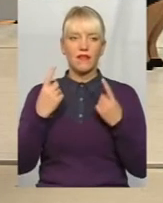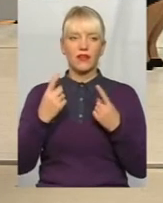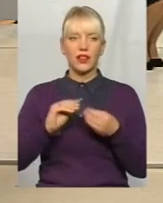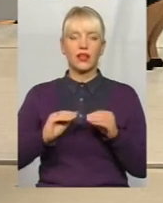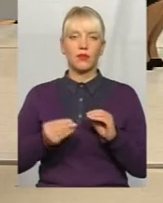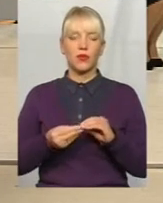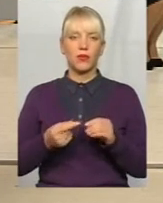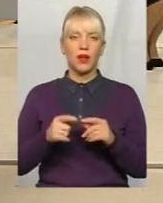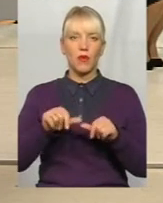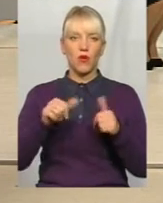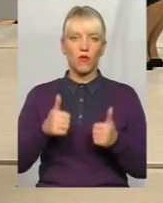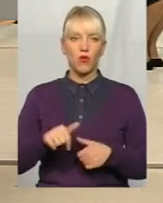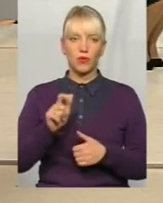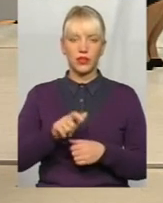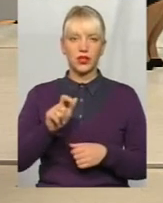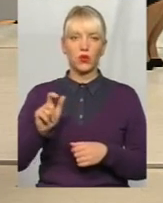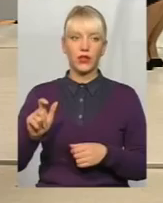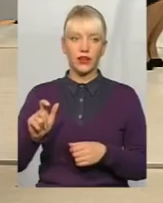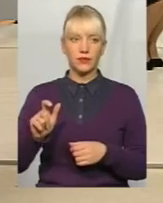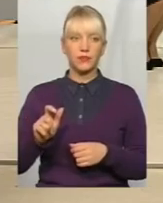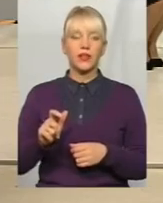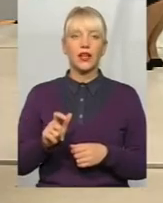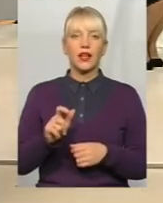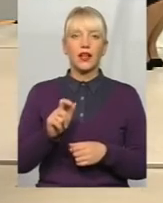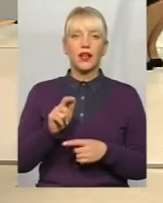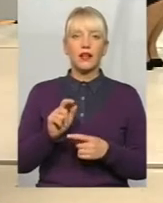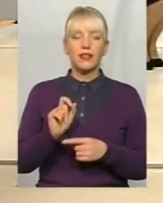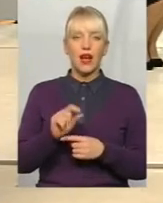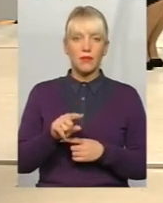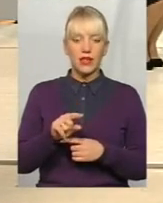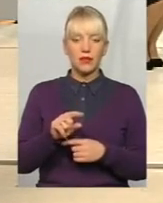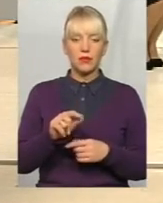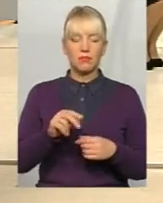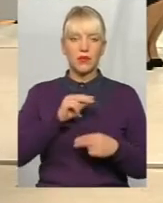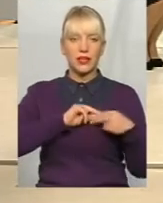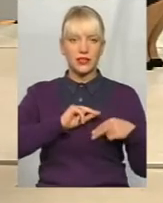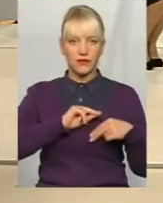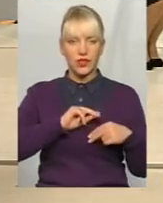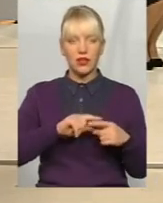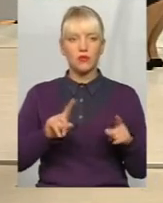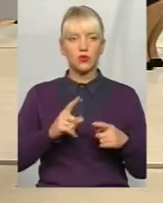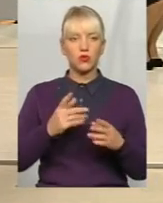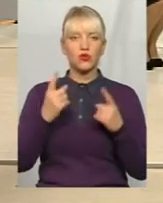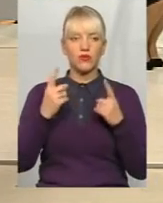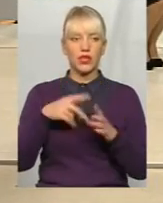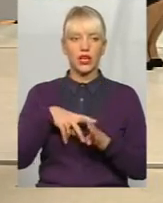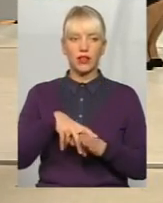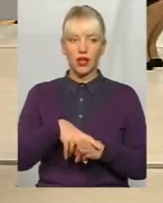оформити людей найманим працівниками, тому що велика нагрузка